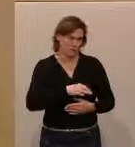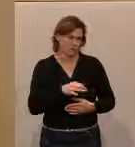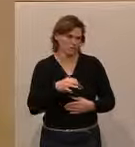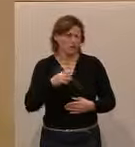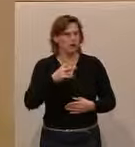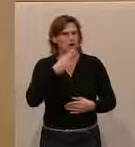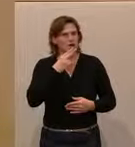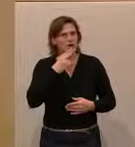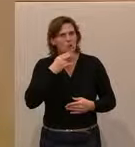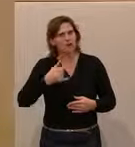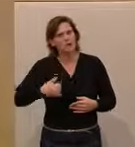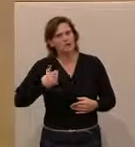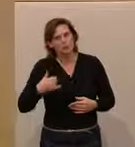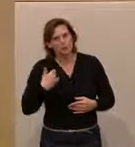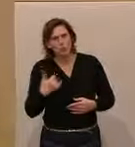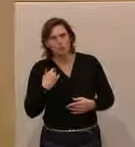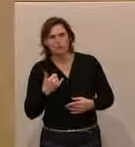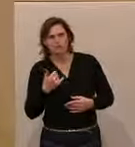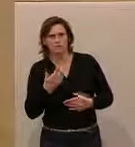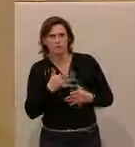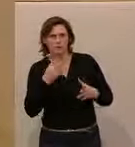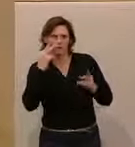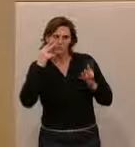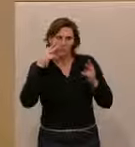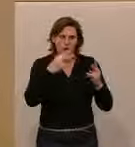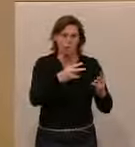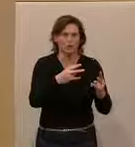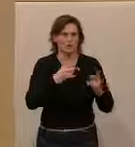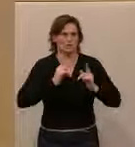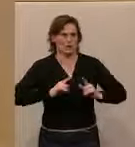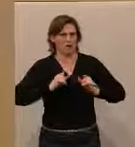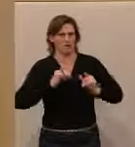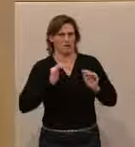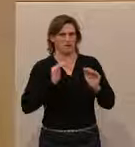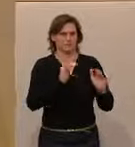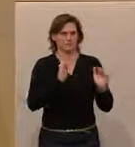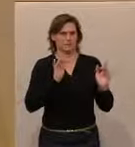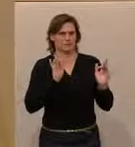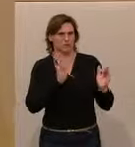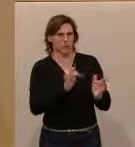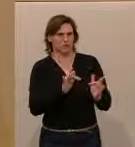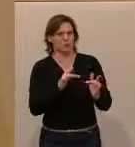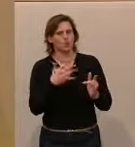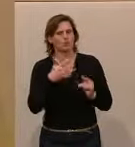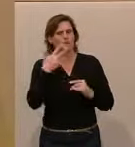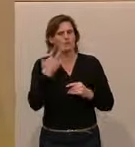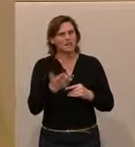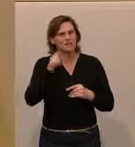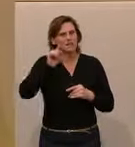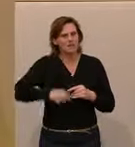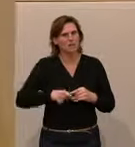Rauchen für Jugendliche, dass man etwas macht. Ich würde mir erwarten, dass wir ungefähr 30.000